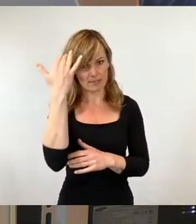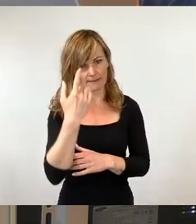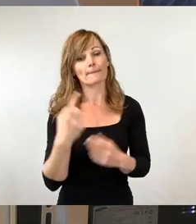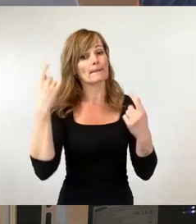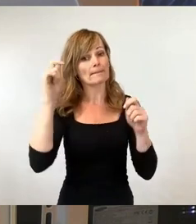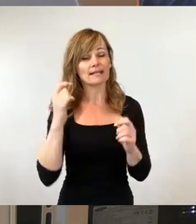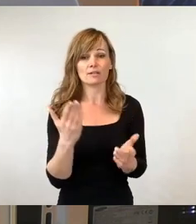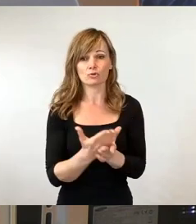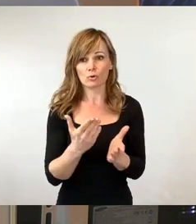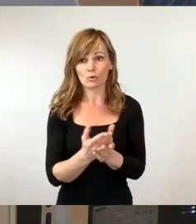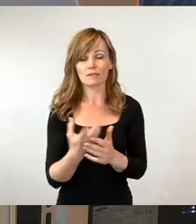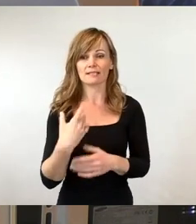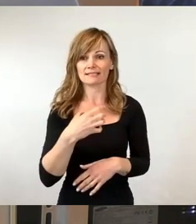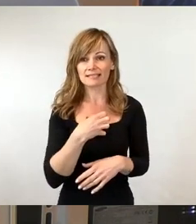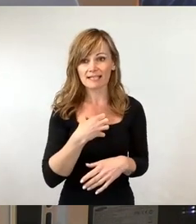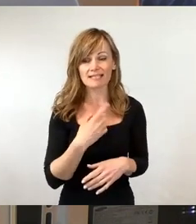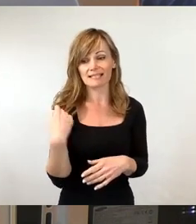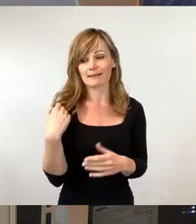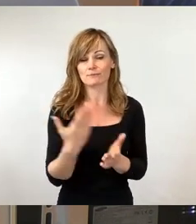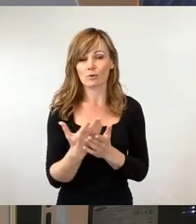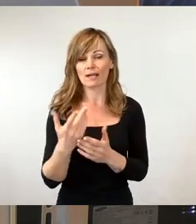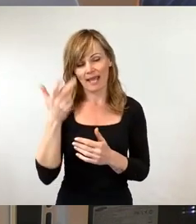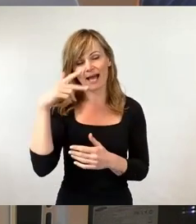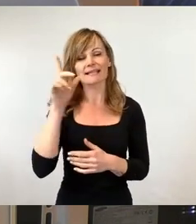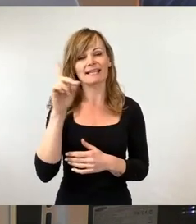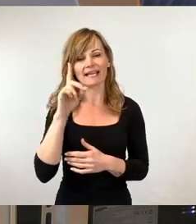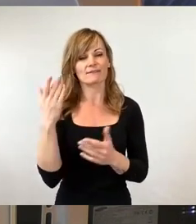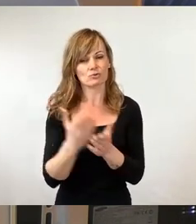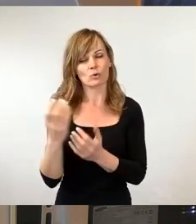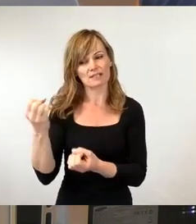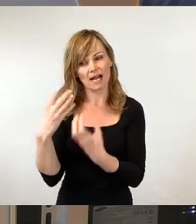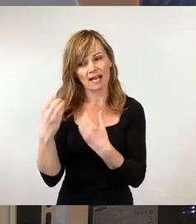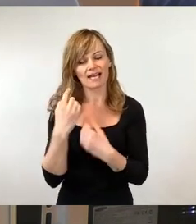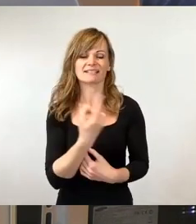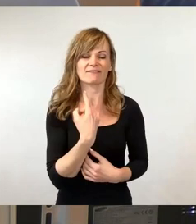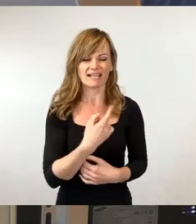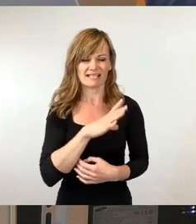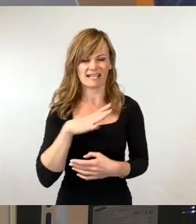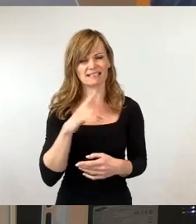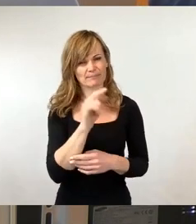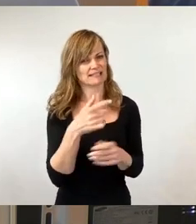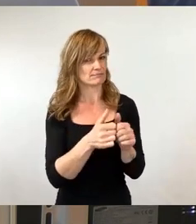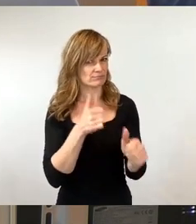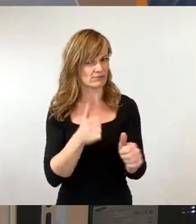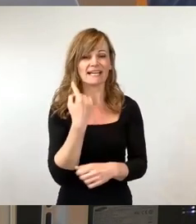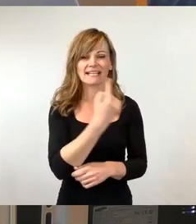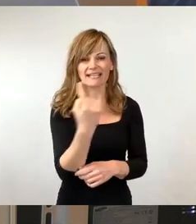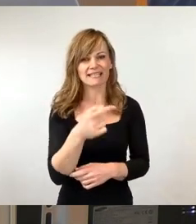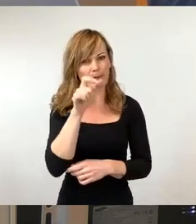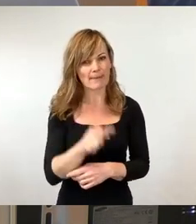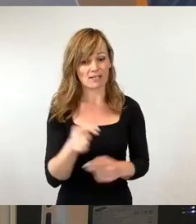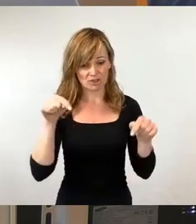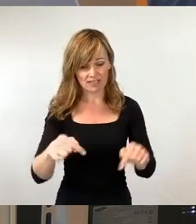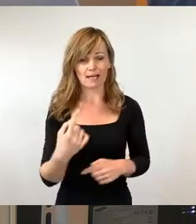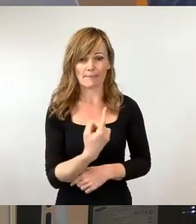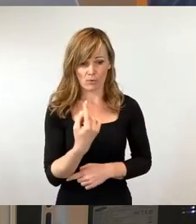gerade erläutert. In Sachsen hängen wir da noch ein bisschen hinterher. Es muss doch das Credo sein, dass jeder Mensch, der hier bei uns lebt, der hier bei uns